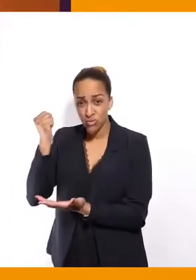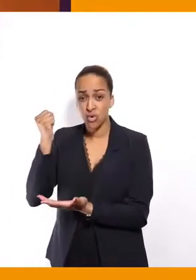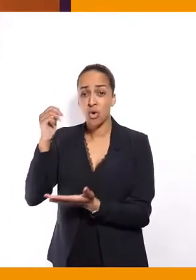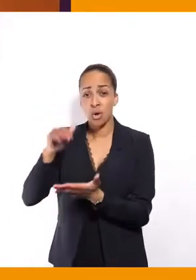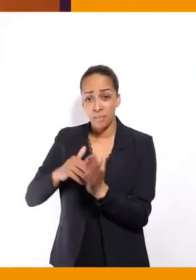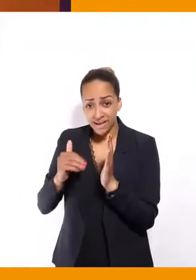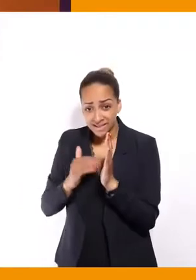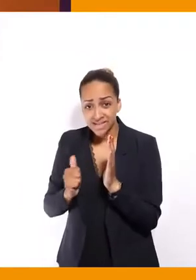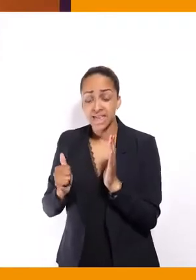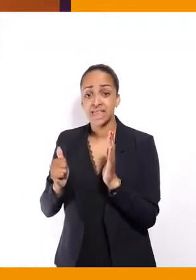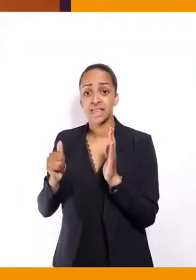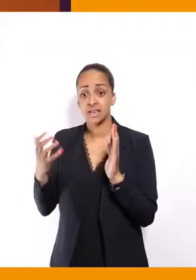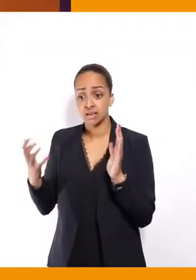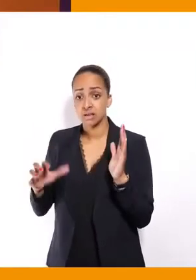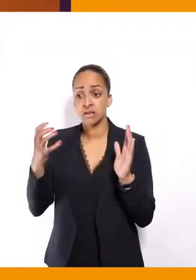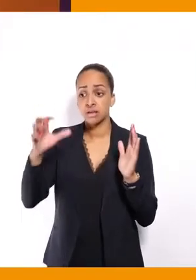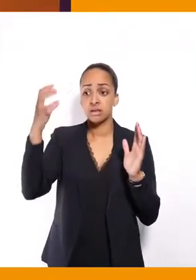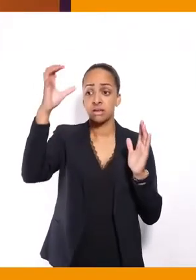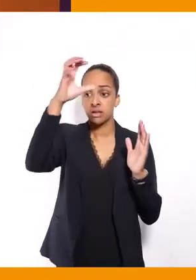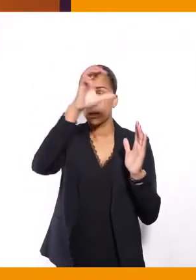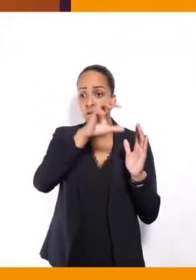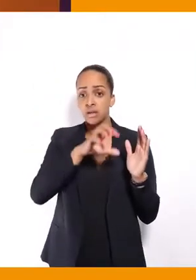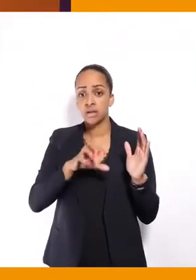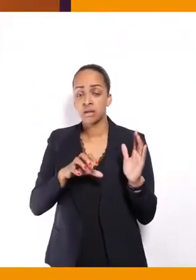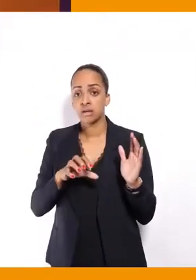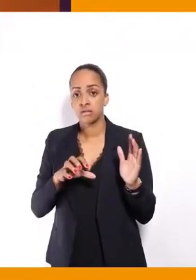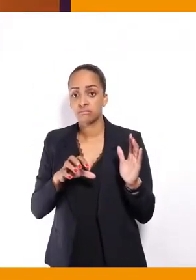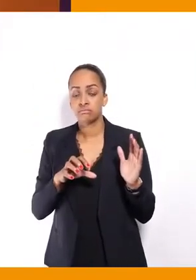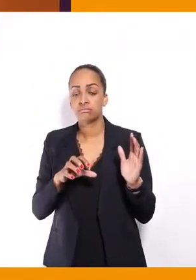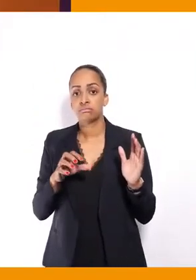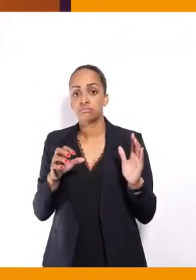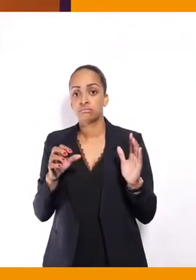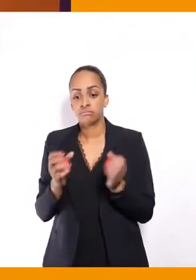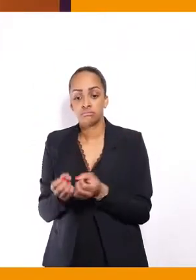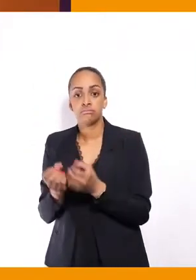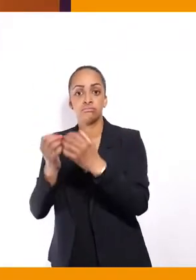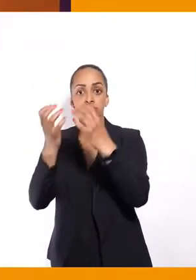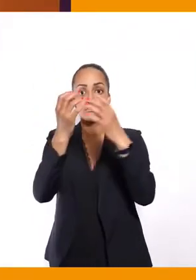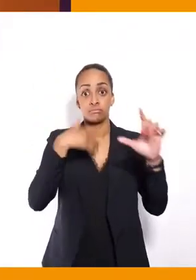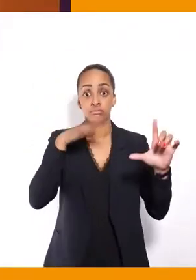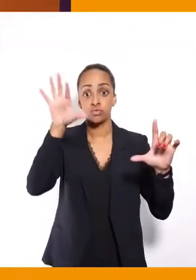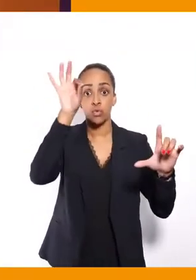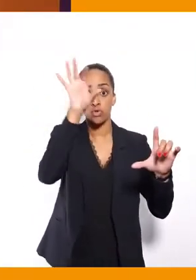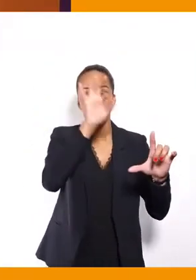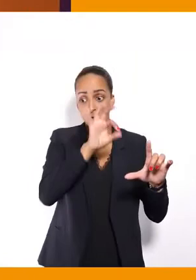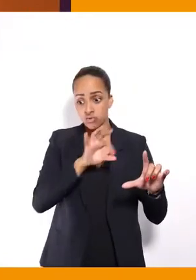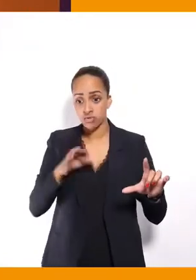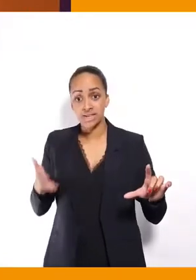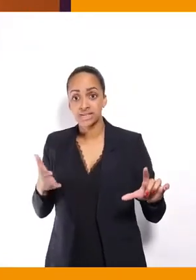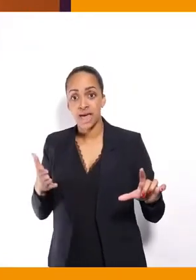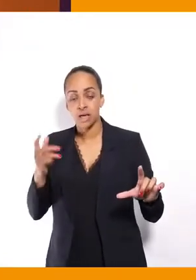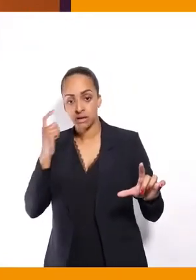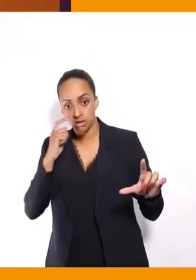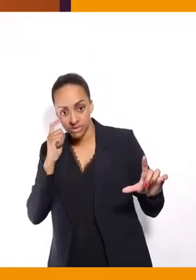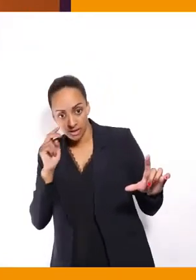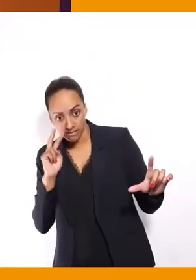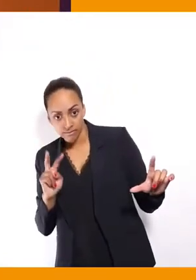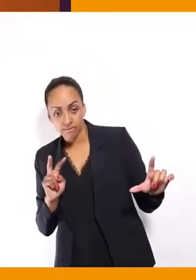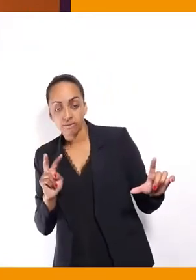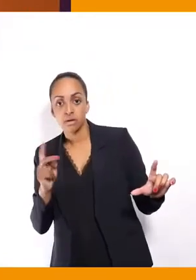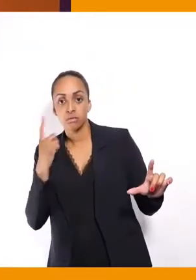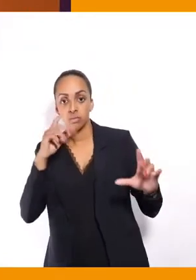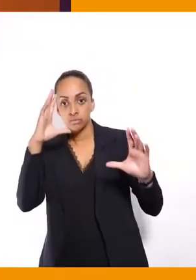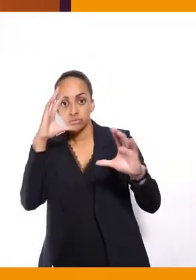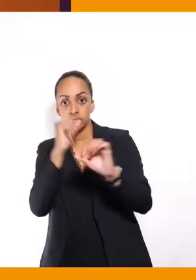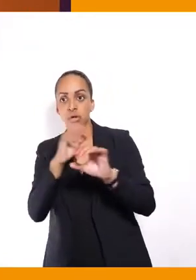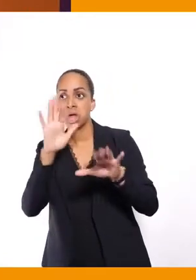Marseille et Lyon, qui vont donc mobiliser notre attention pour que, voilà, en